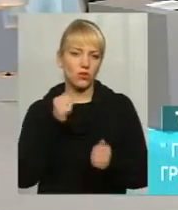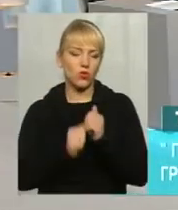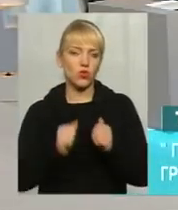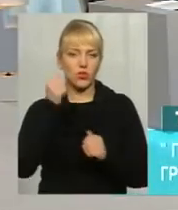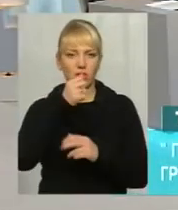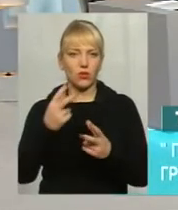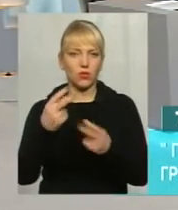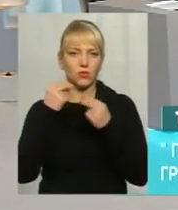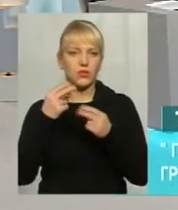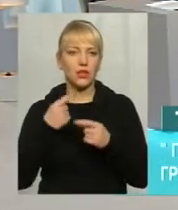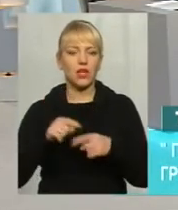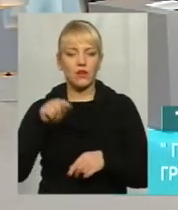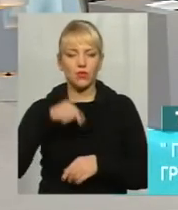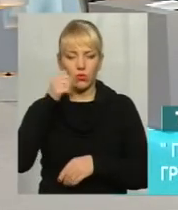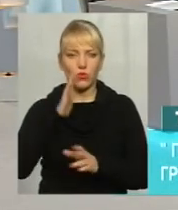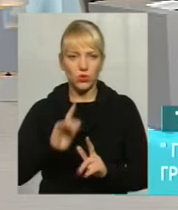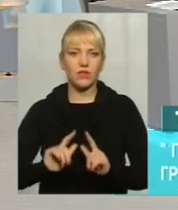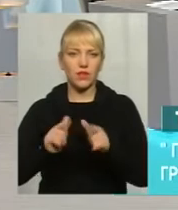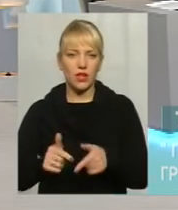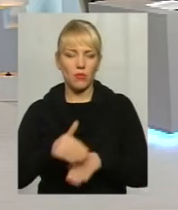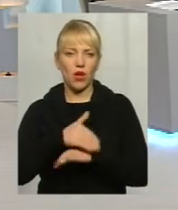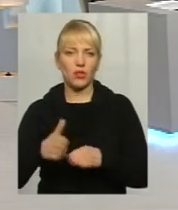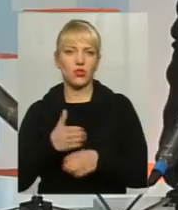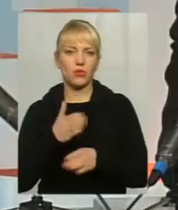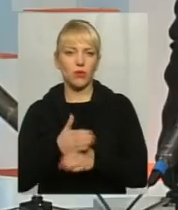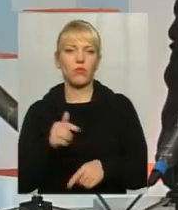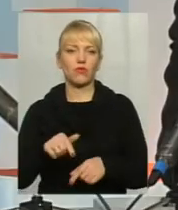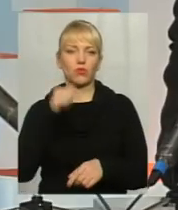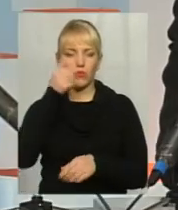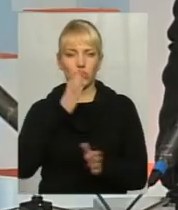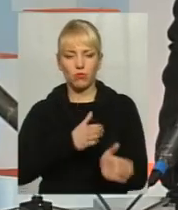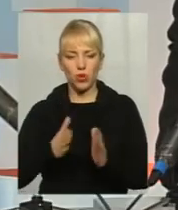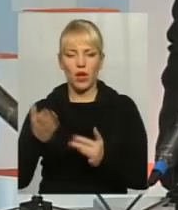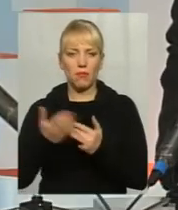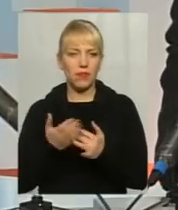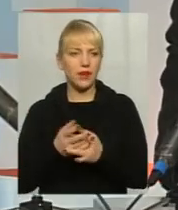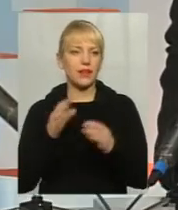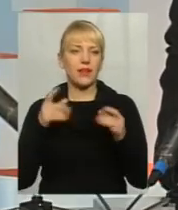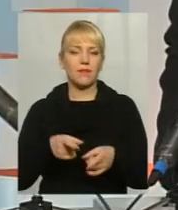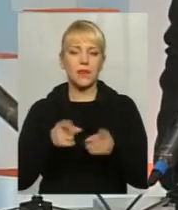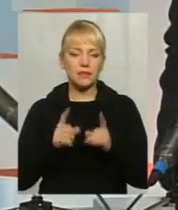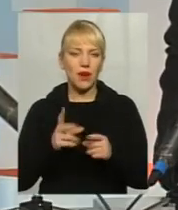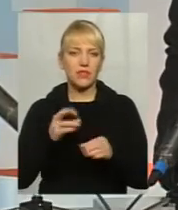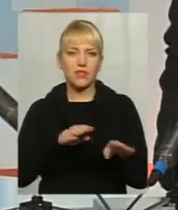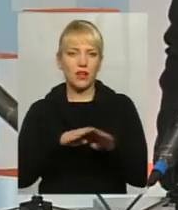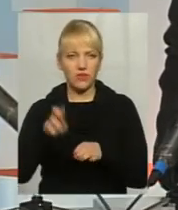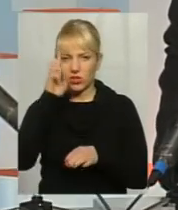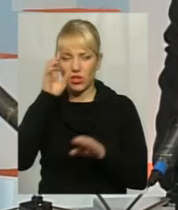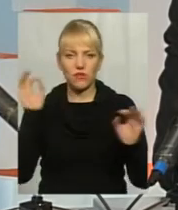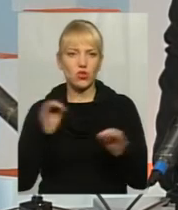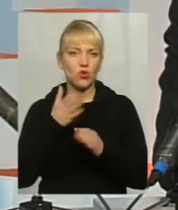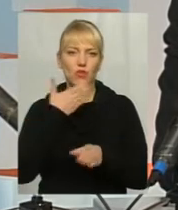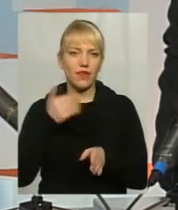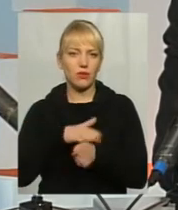обіцянки, от в цьому році ми введемо адресну допомогу, в цьому році ми поряткуємо пірги, насправді нічого на рівні держави не відбувається.